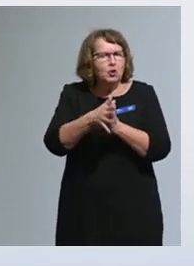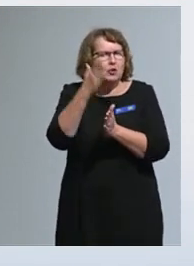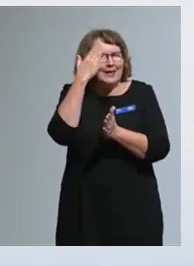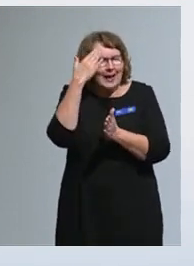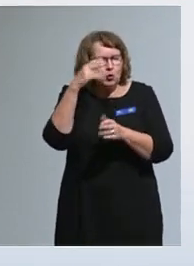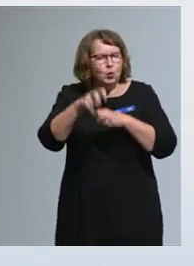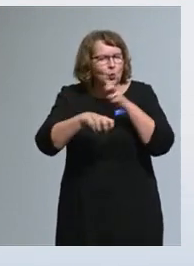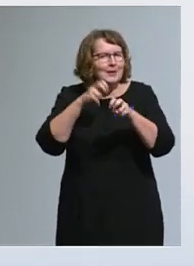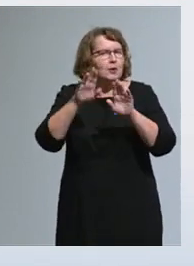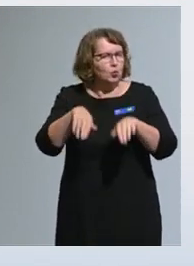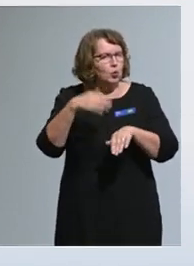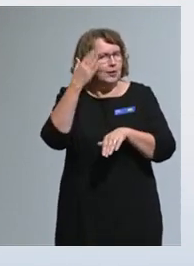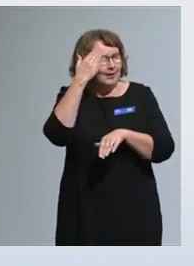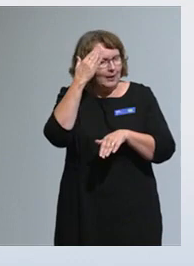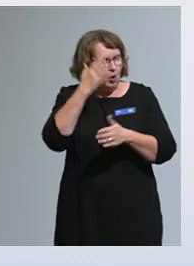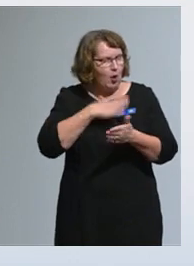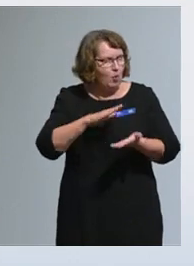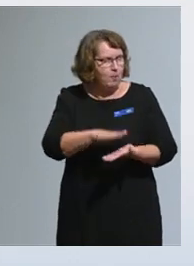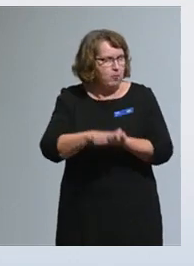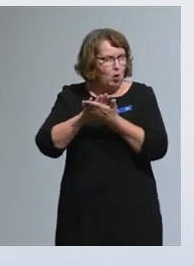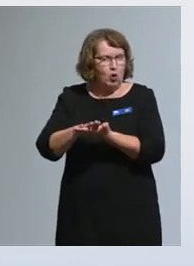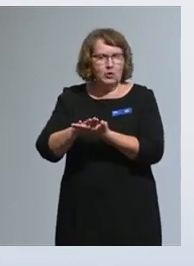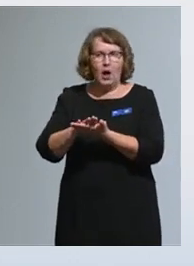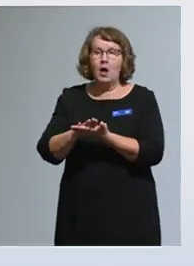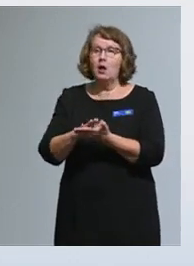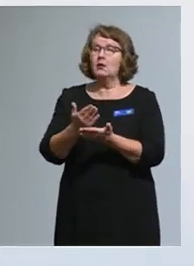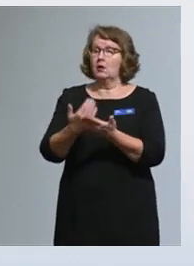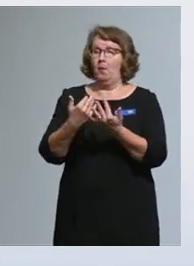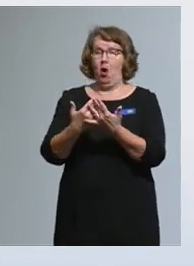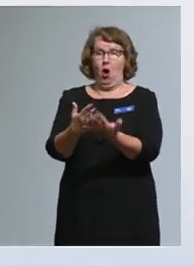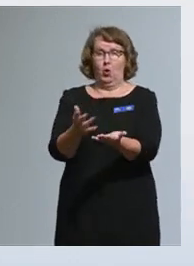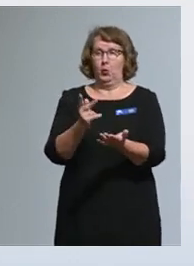toimeenpanneet myös useita erilaisia kyselyjä.